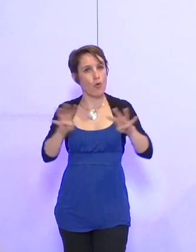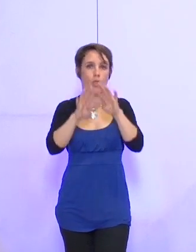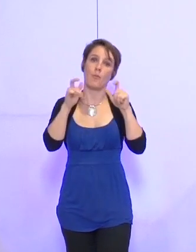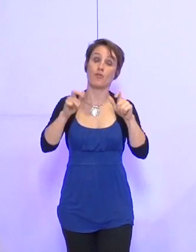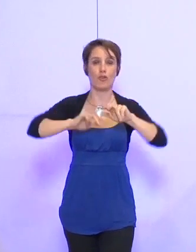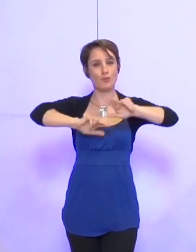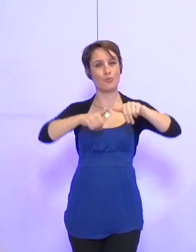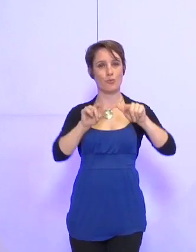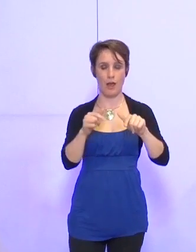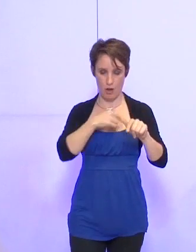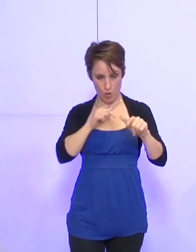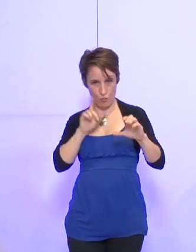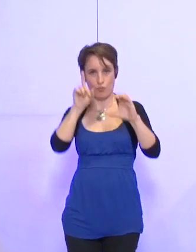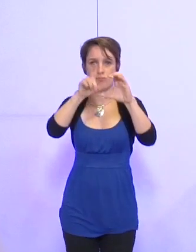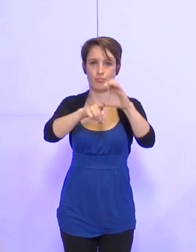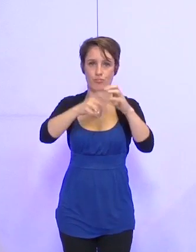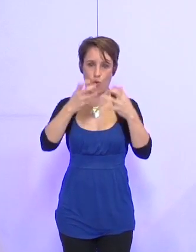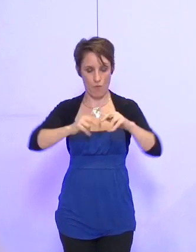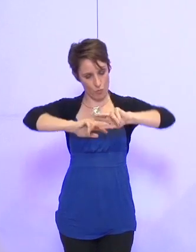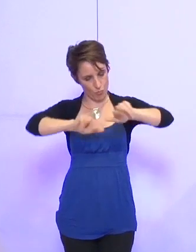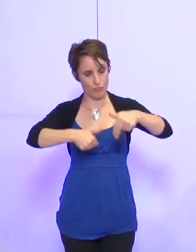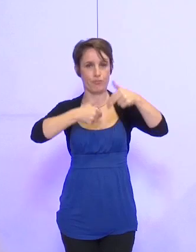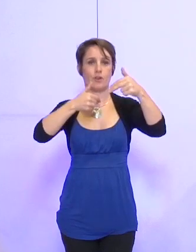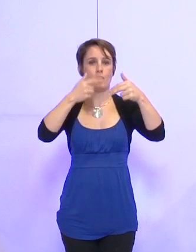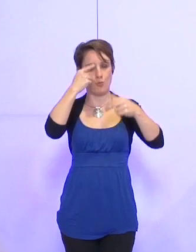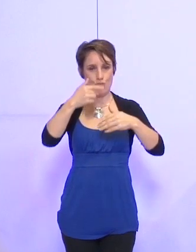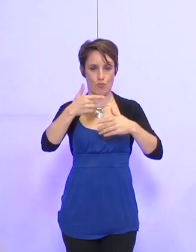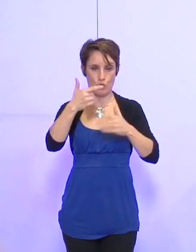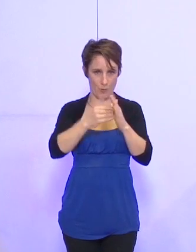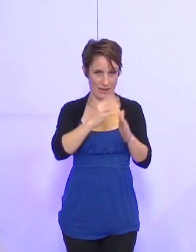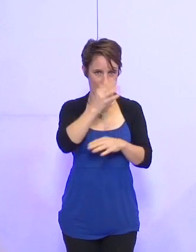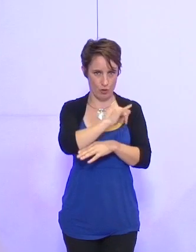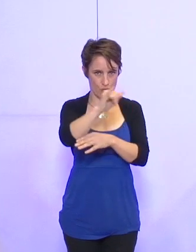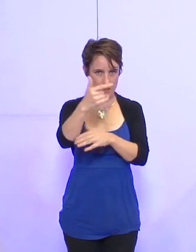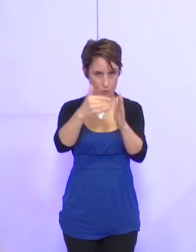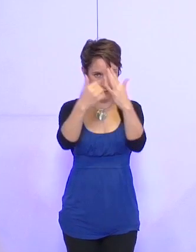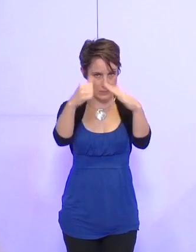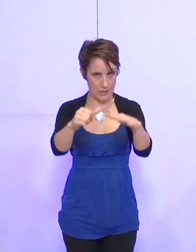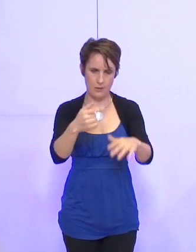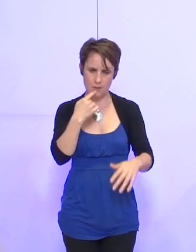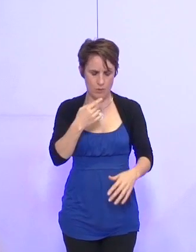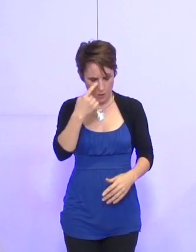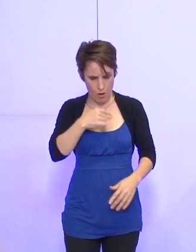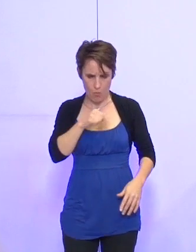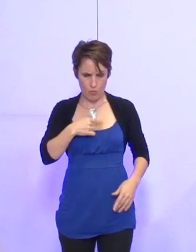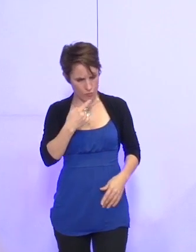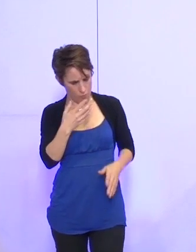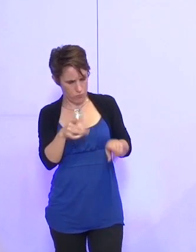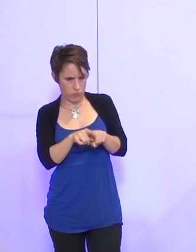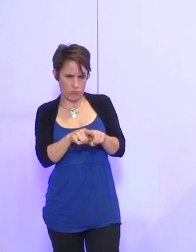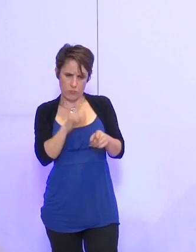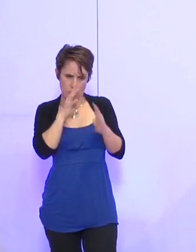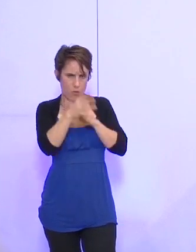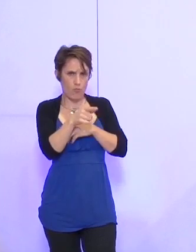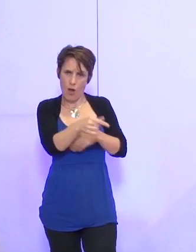Nous associant donc à cette signature du 3e contrat sur la période 2014-2016, reconnaît l'impérieuse nécessité de donner toute sa